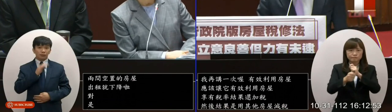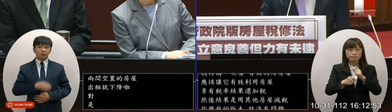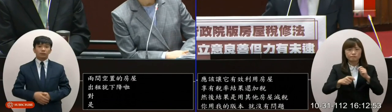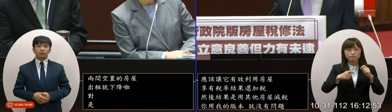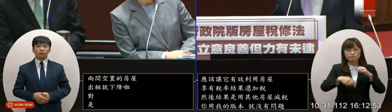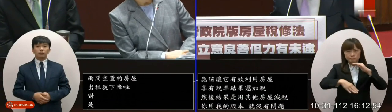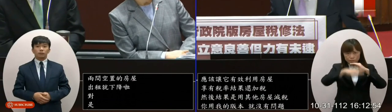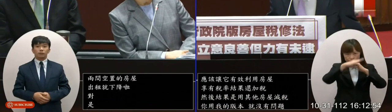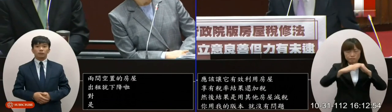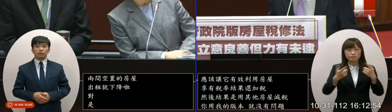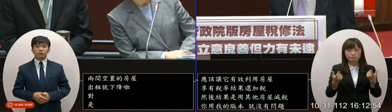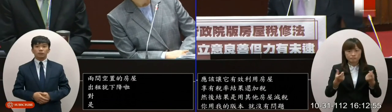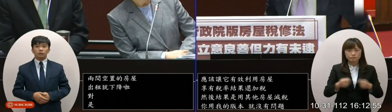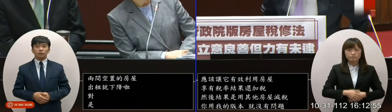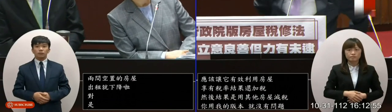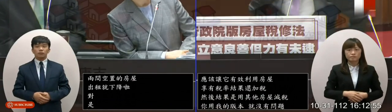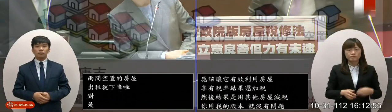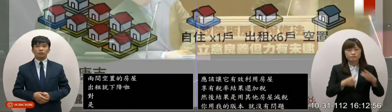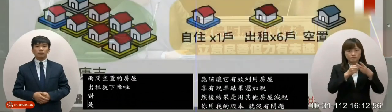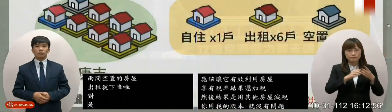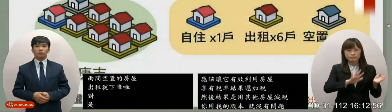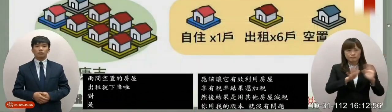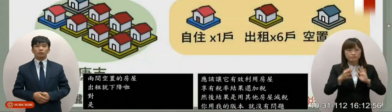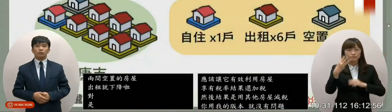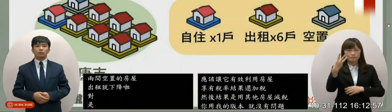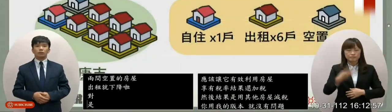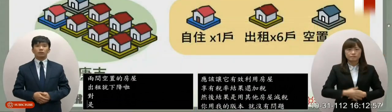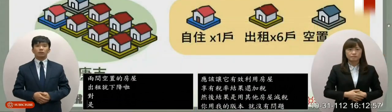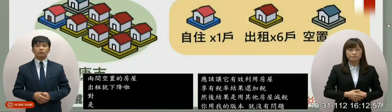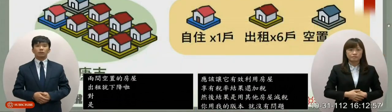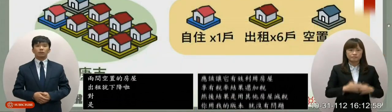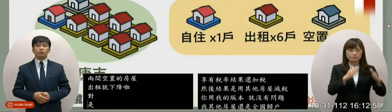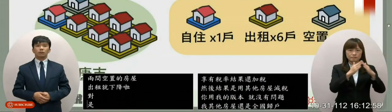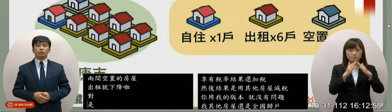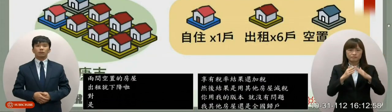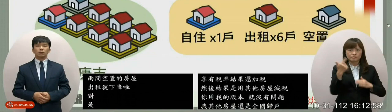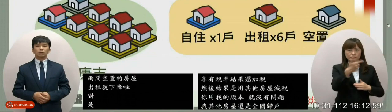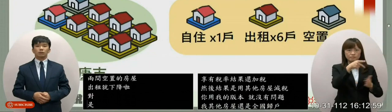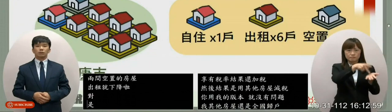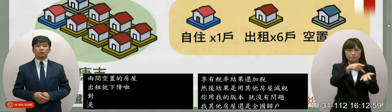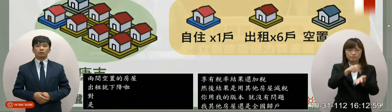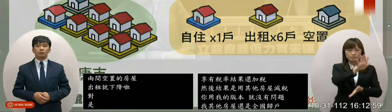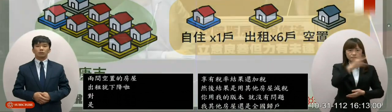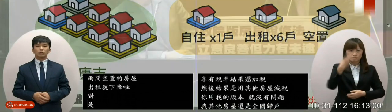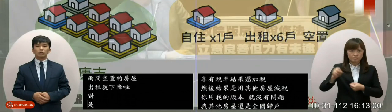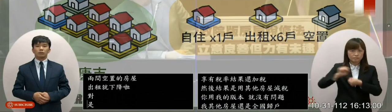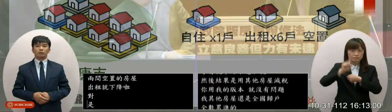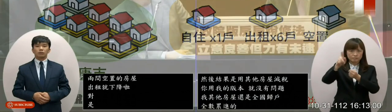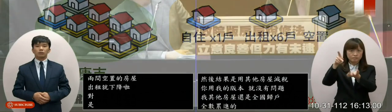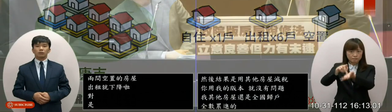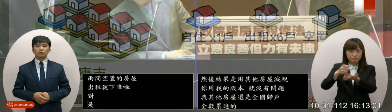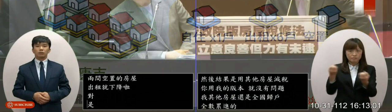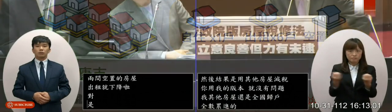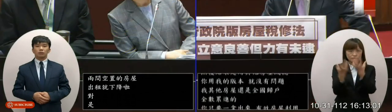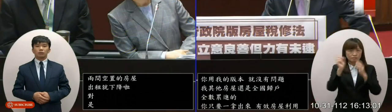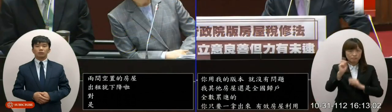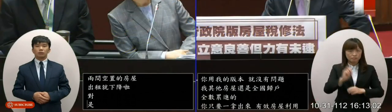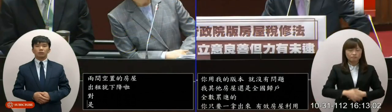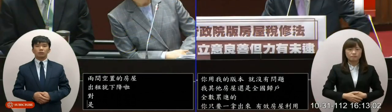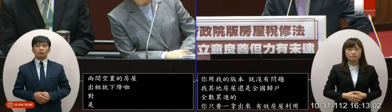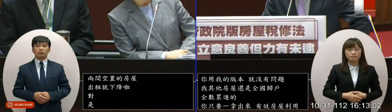一個狀況3狀況3你要不要理解一下天啊我用戶房屋出租對不對我再加一戶出租的時候你知道發生什麼狀況